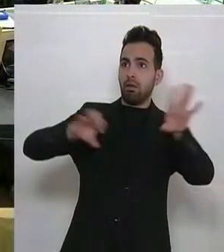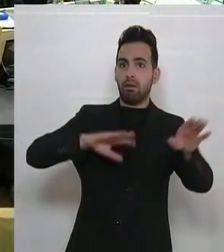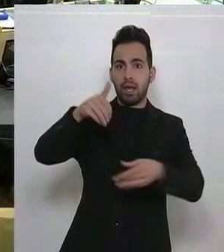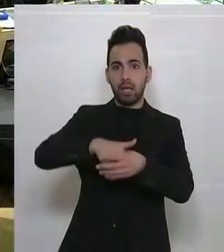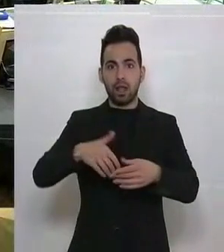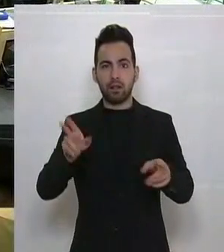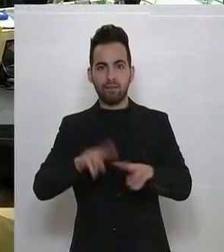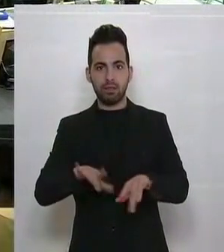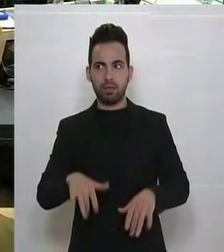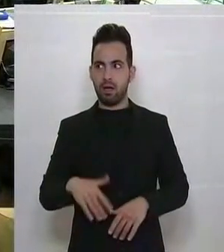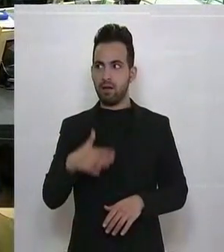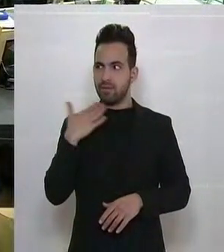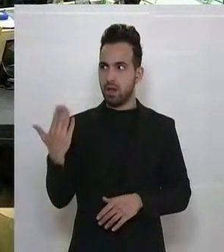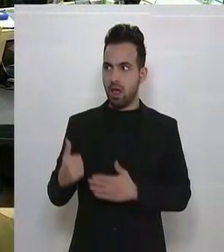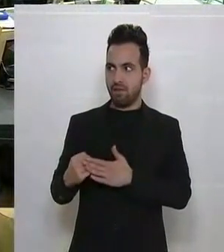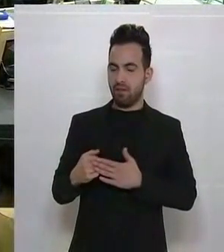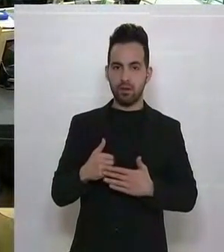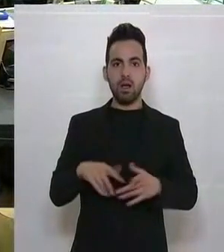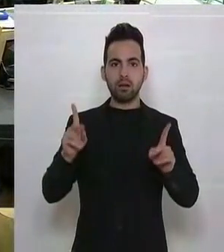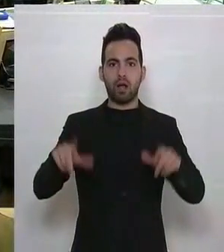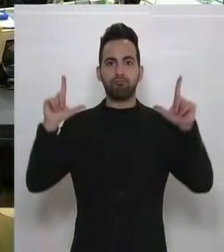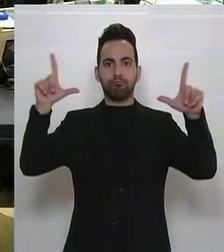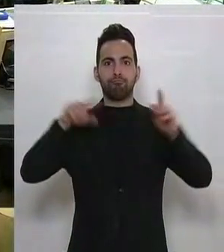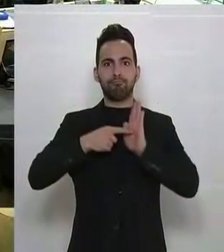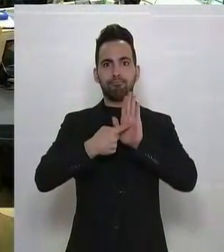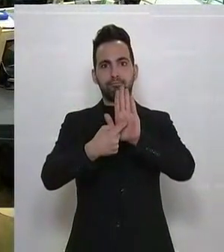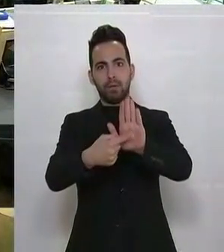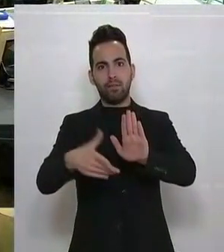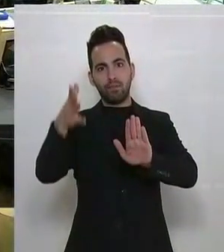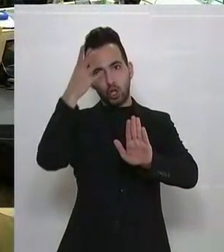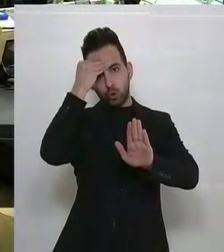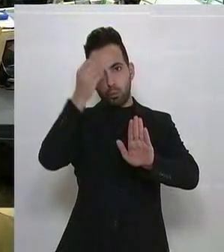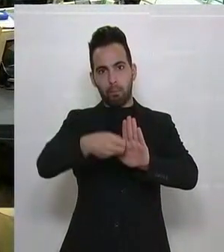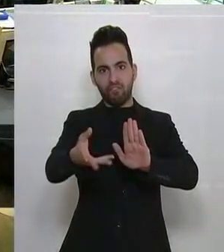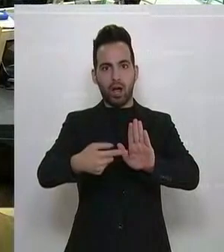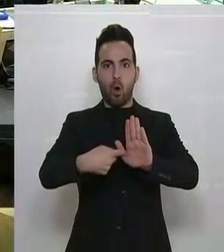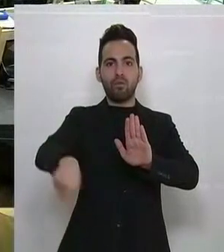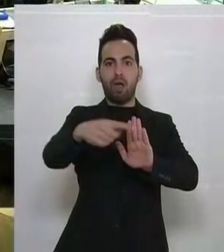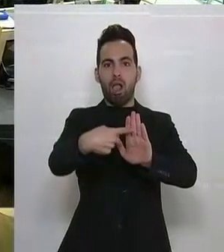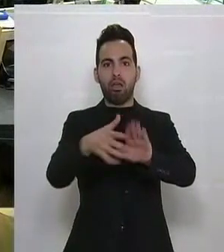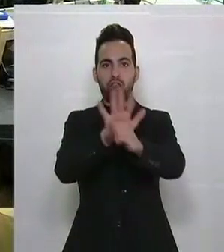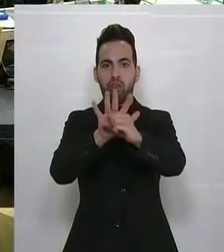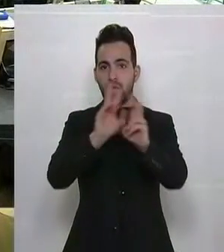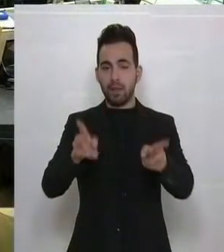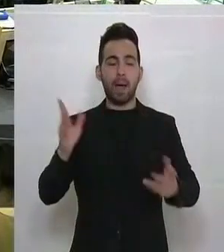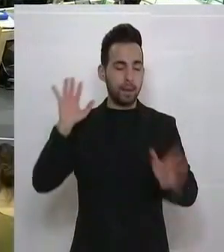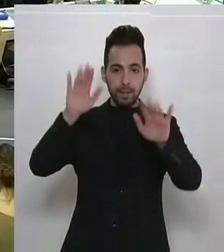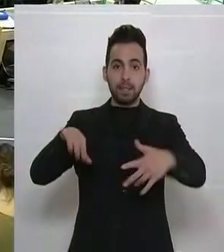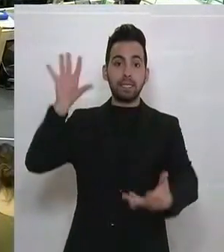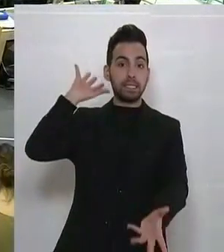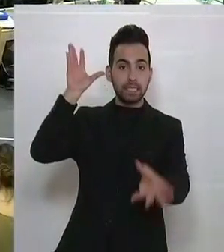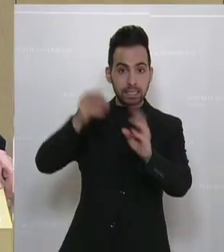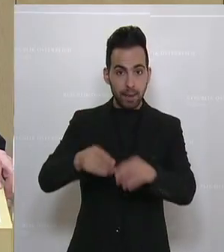wenn man dementsprechende Rückendeckung hat, die Leute doch einige Zeit lang für dumm verkaufen. Aber summa summarum, ich glaube,